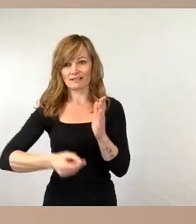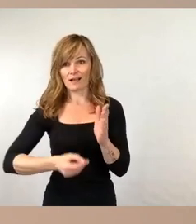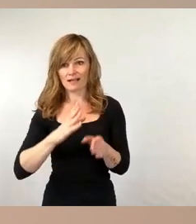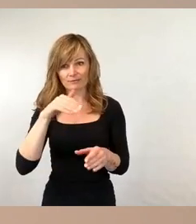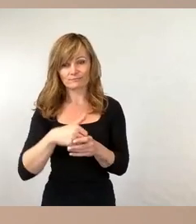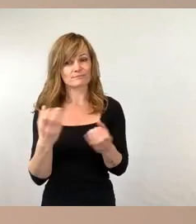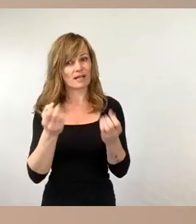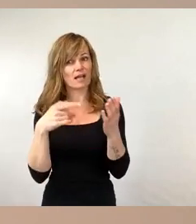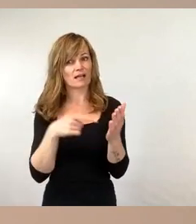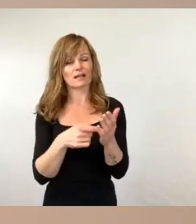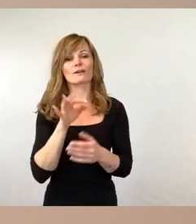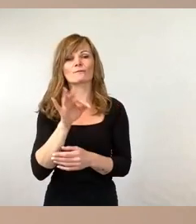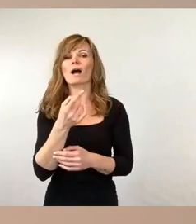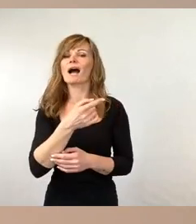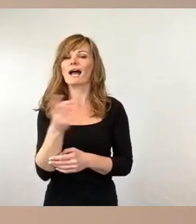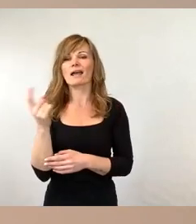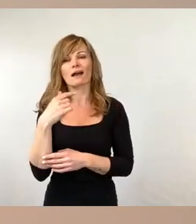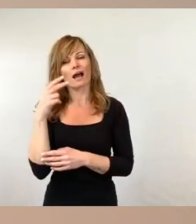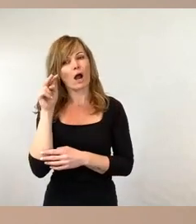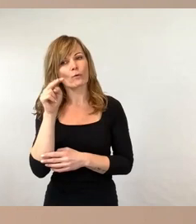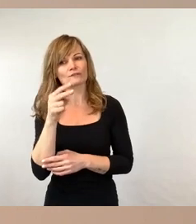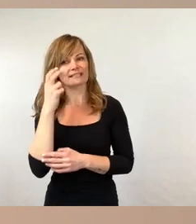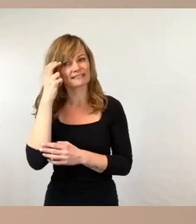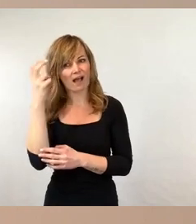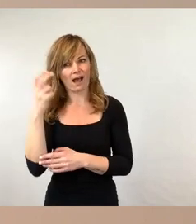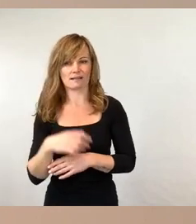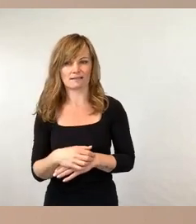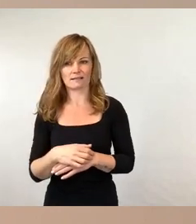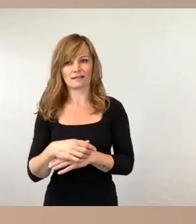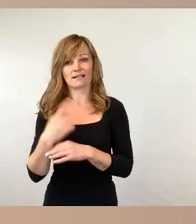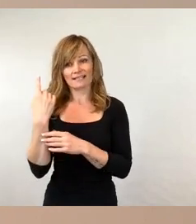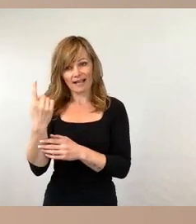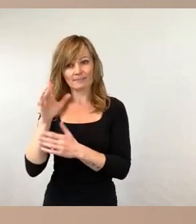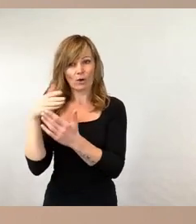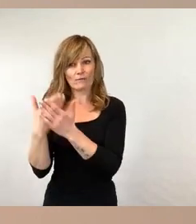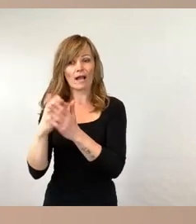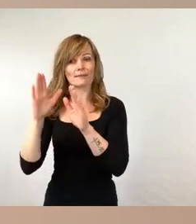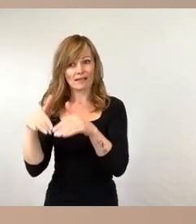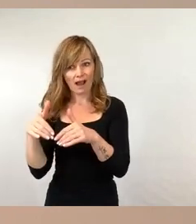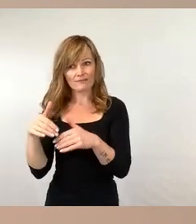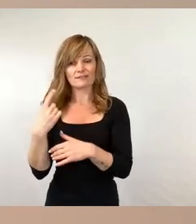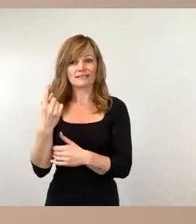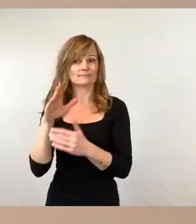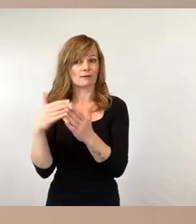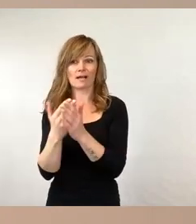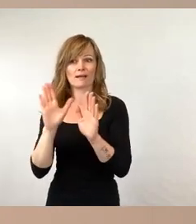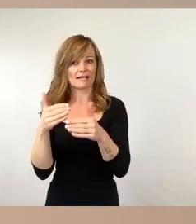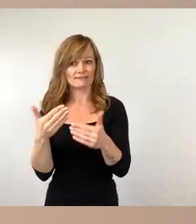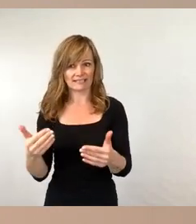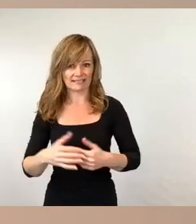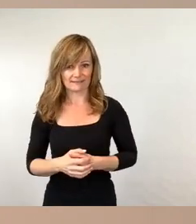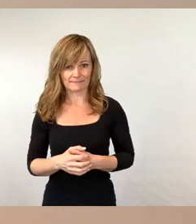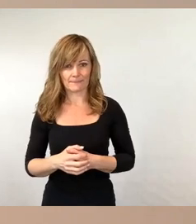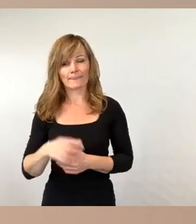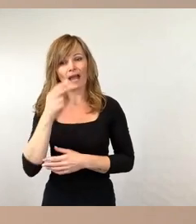Aufsichtsräte, was ein Aufsichtsrat machen kann und was er nicht machen kann. Und die vornehmste Aufgabe eines Aufsichtsrates